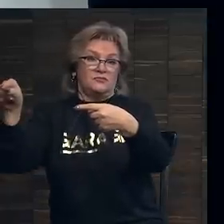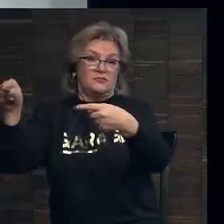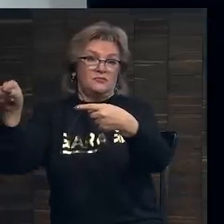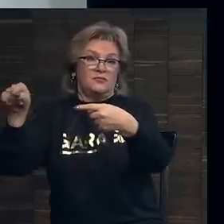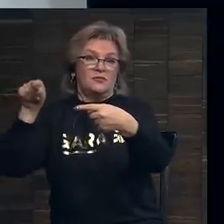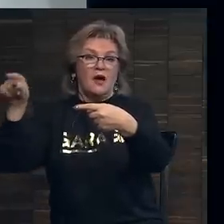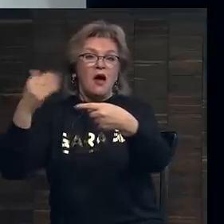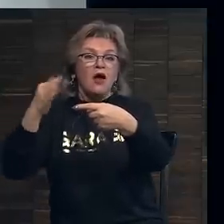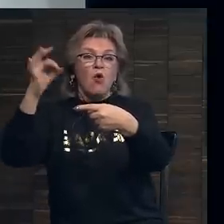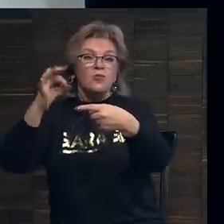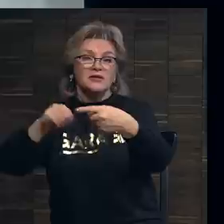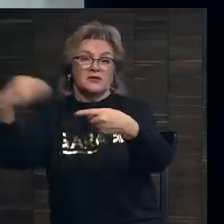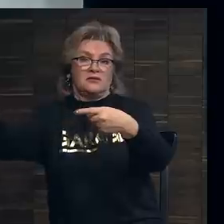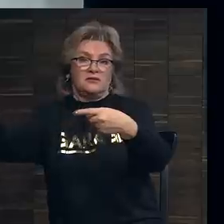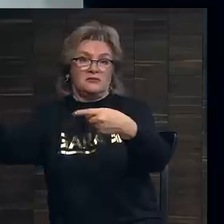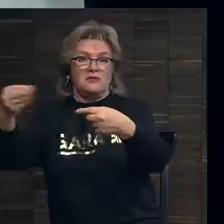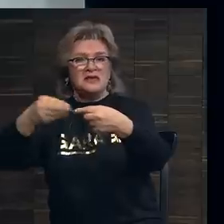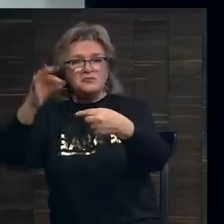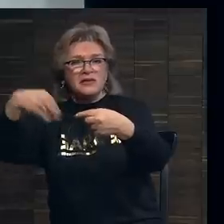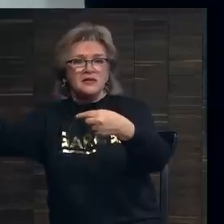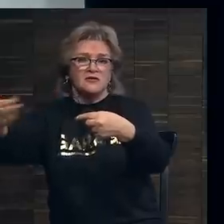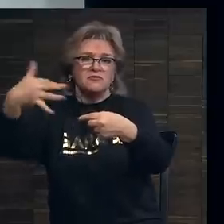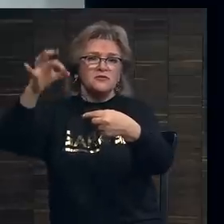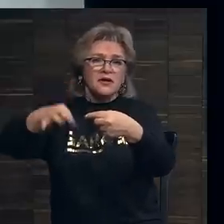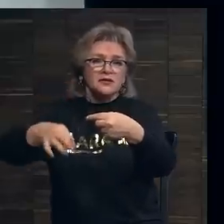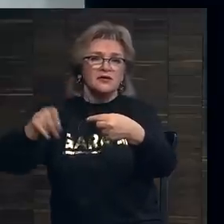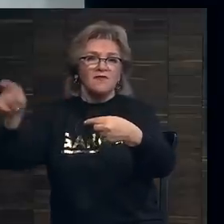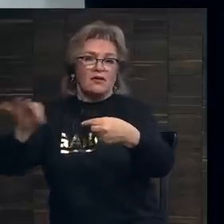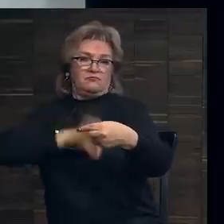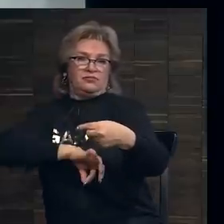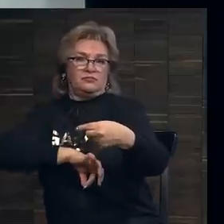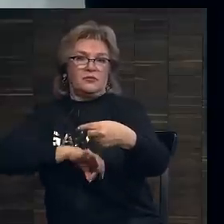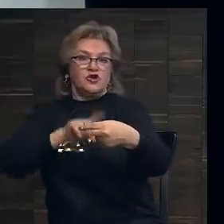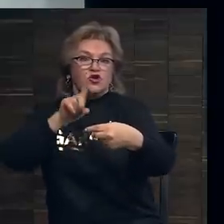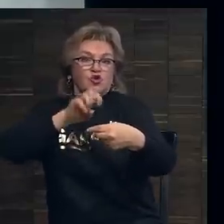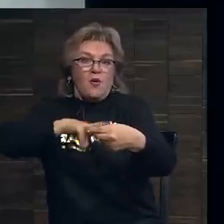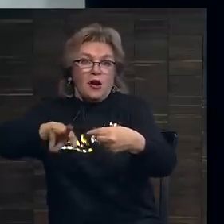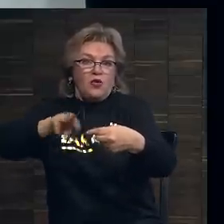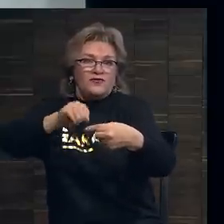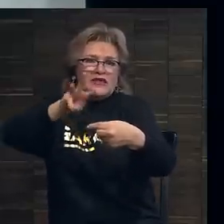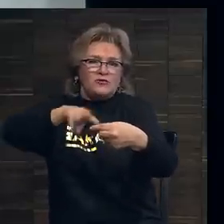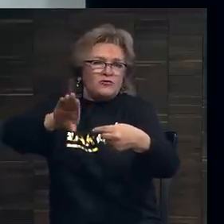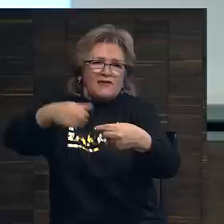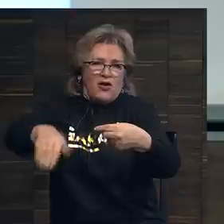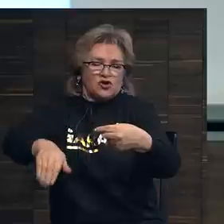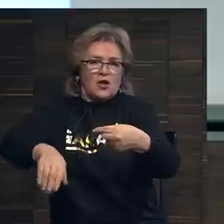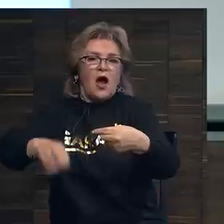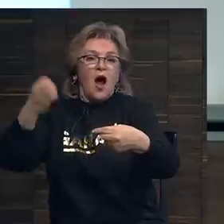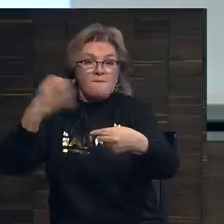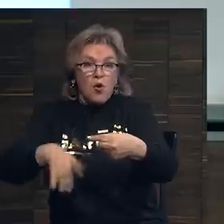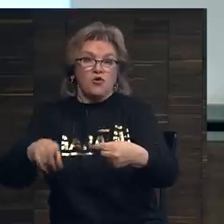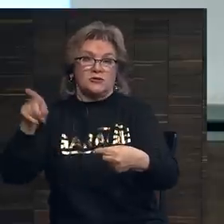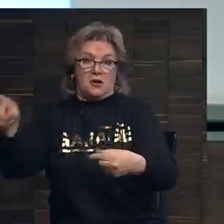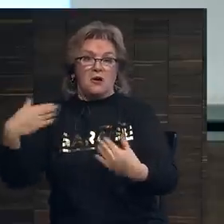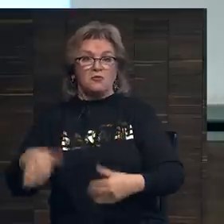какой бы процент там ни положили, 10% в 50, выручила 100 миллионов или 10 миллионов, десятки миллионов, просто за